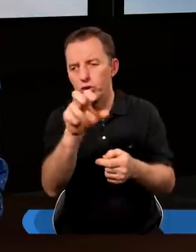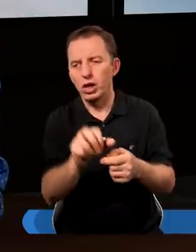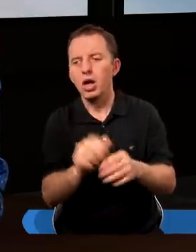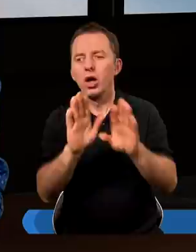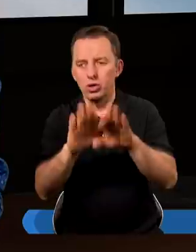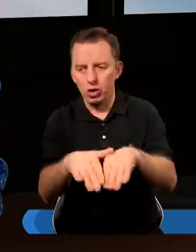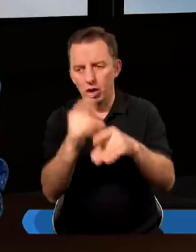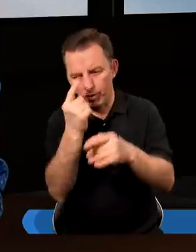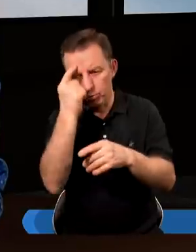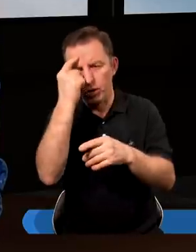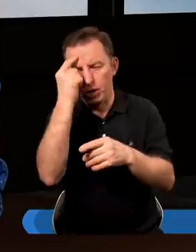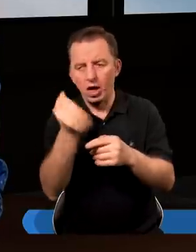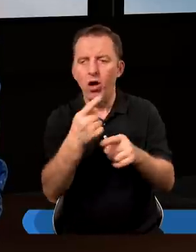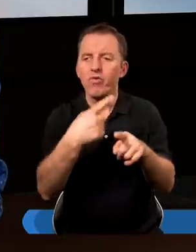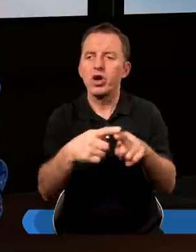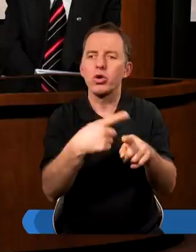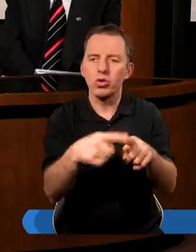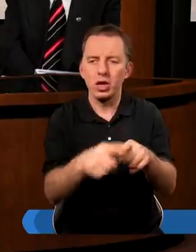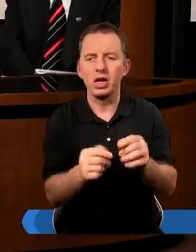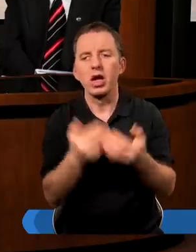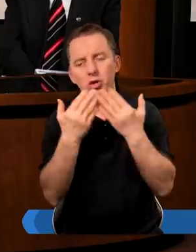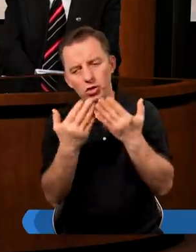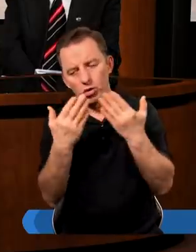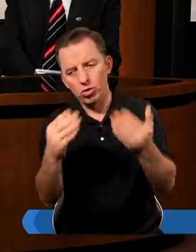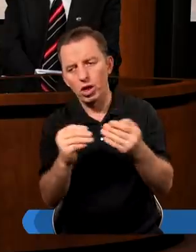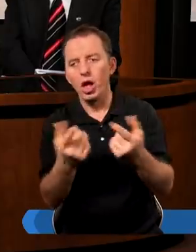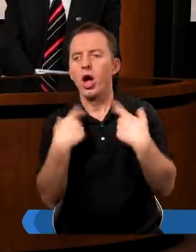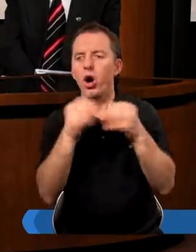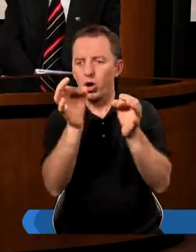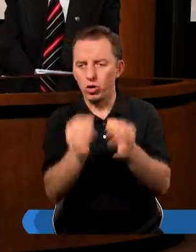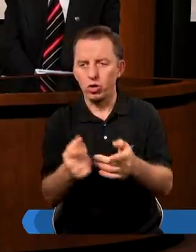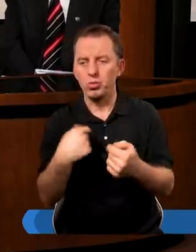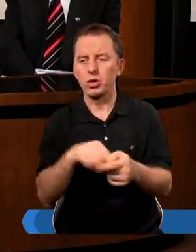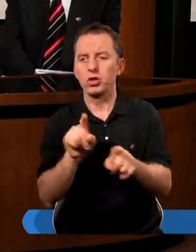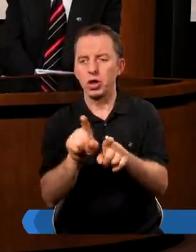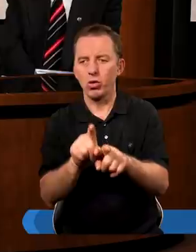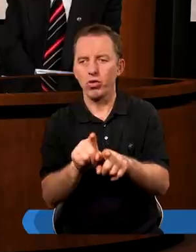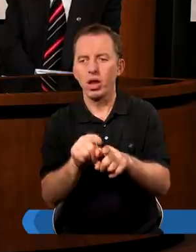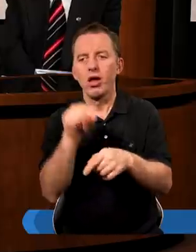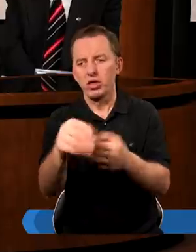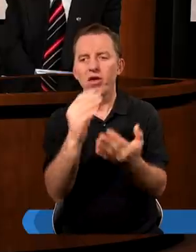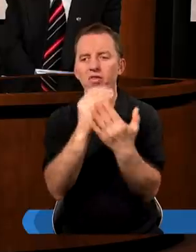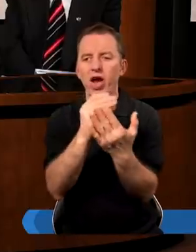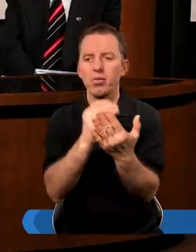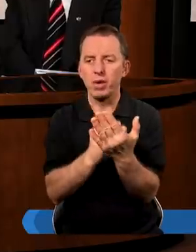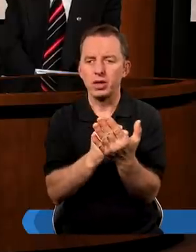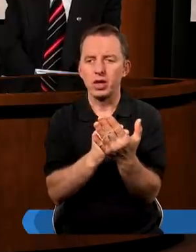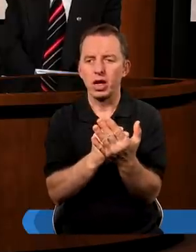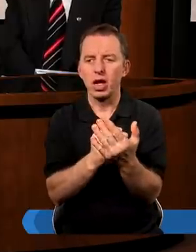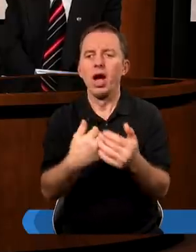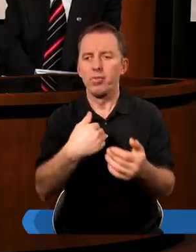została wspomniana jako to wyróżnienie. Dziękuję. Osobiście również w tym fragmencie